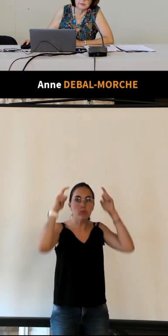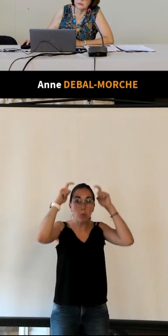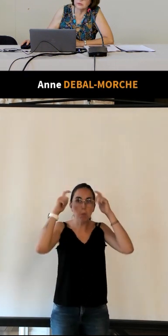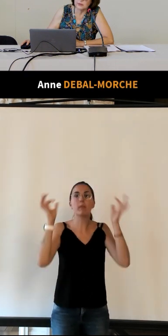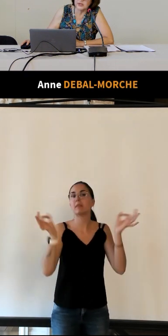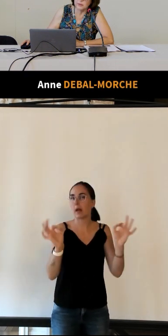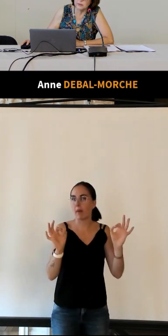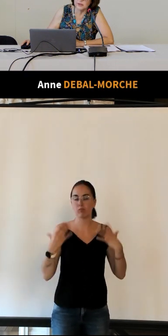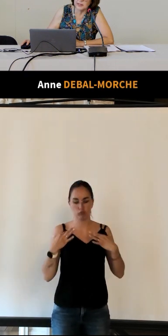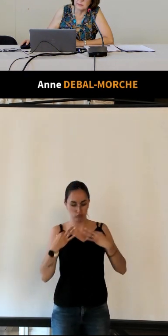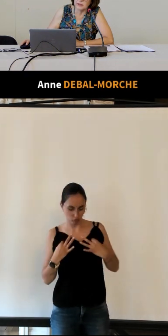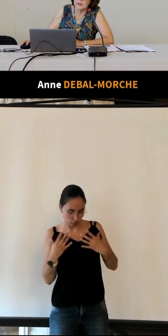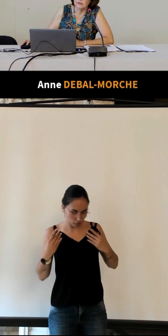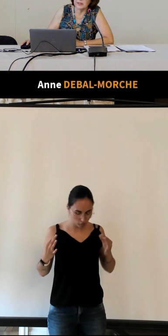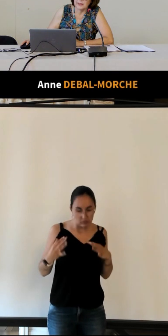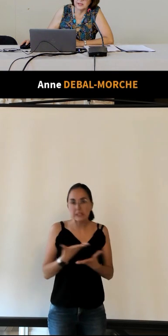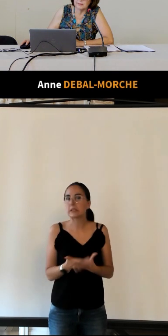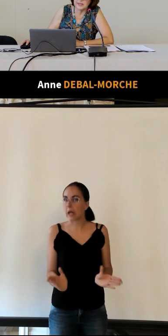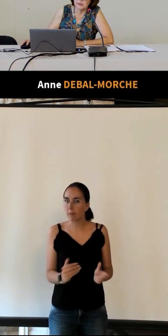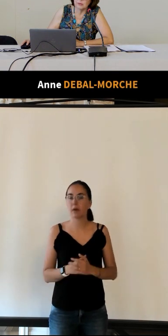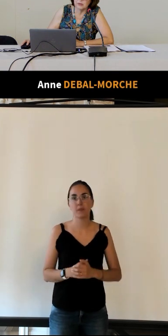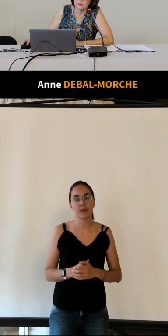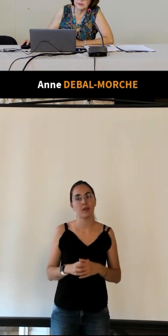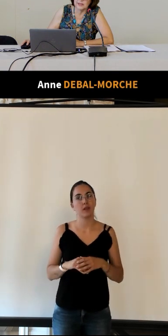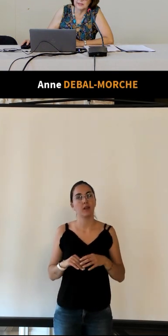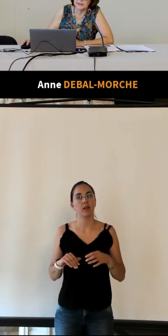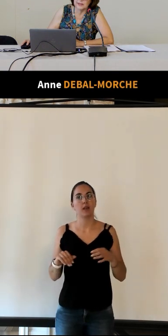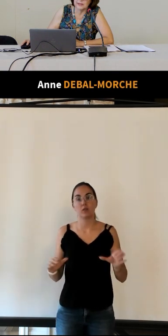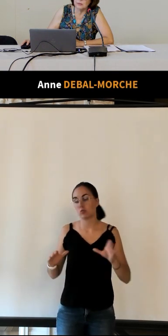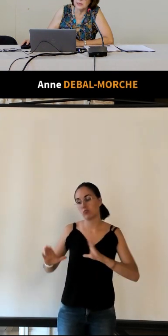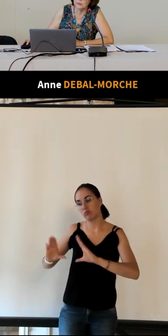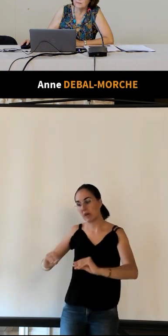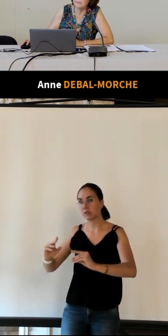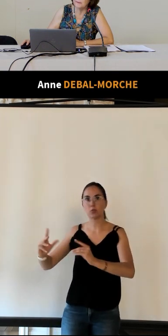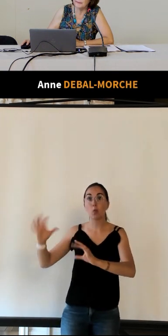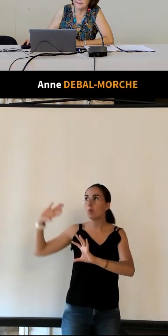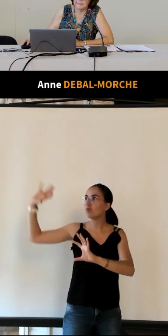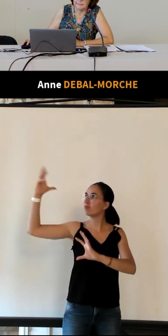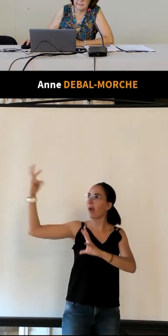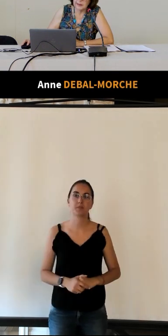une tenue un petit peu plus simple il y un espace donc très lumineux